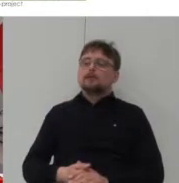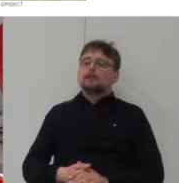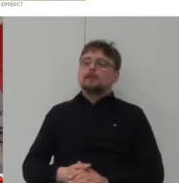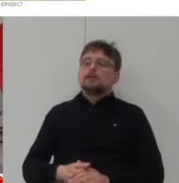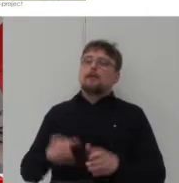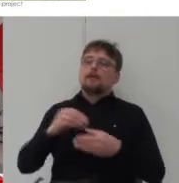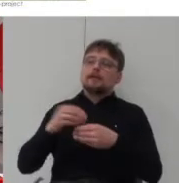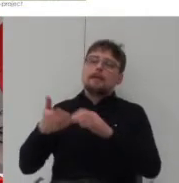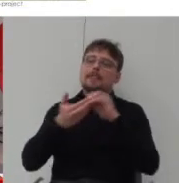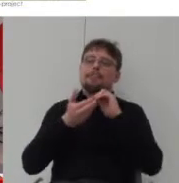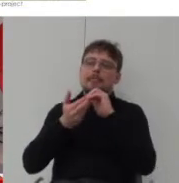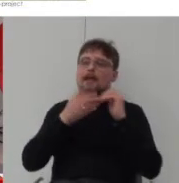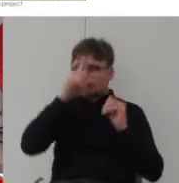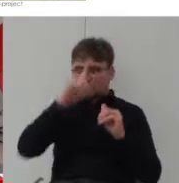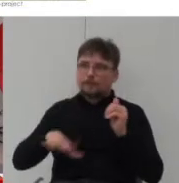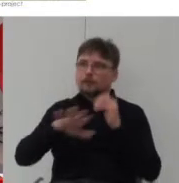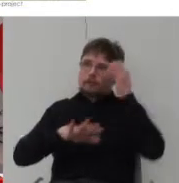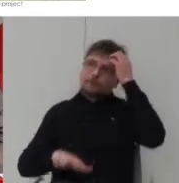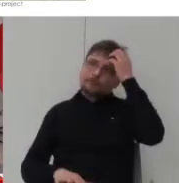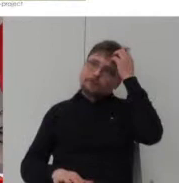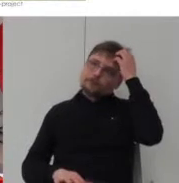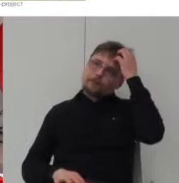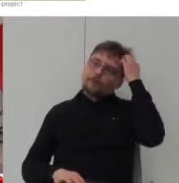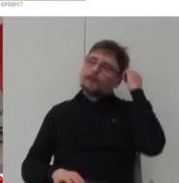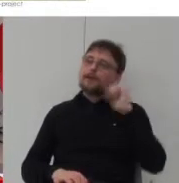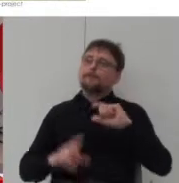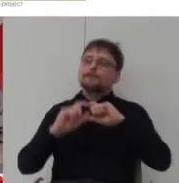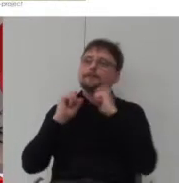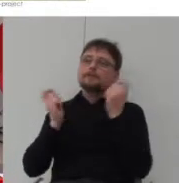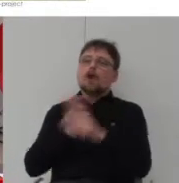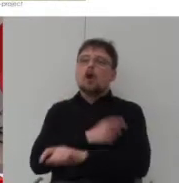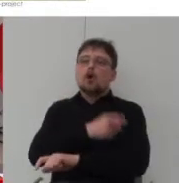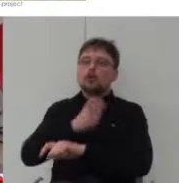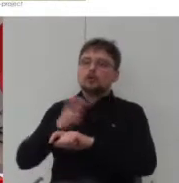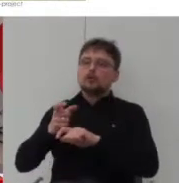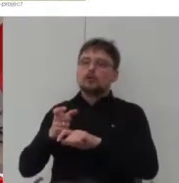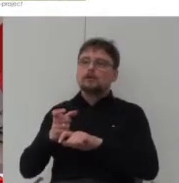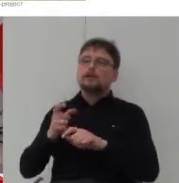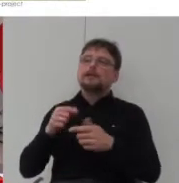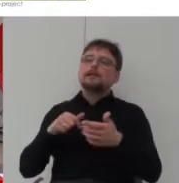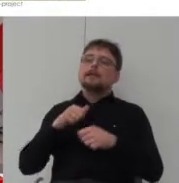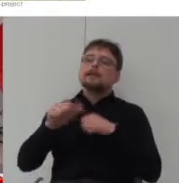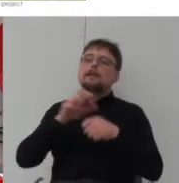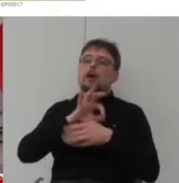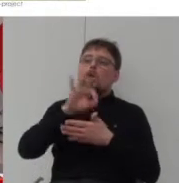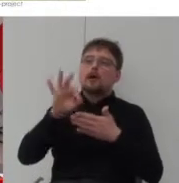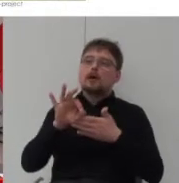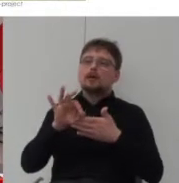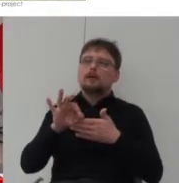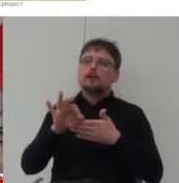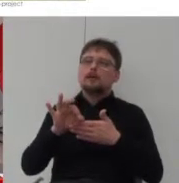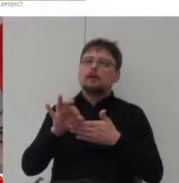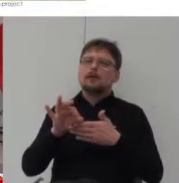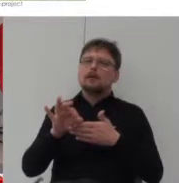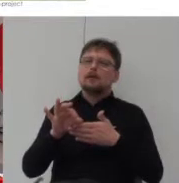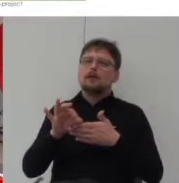integruje lokalną społeczność całe osiedle jest konstrukcyjnie zaprojektowane z CLT wspominanego już